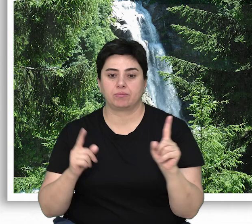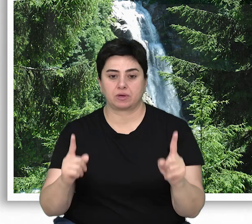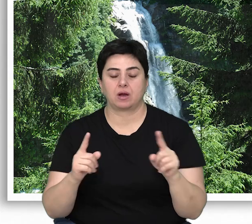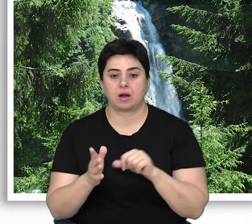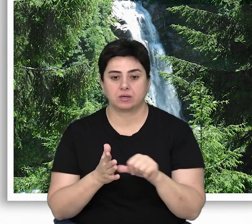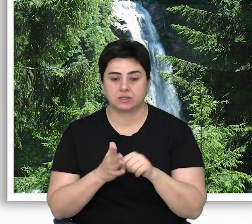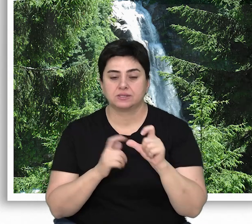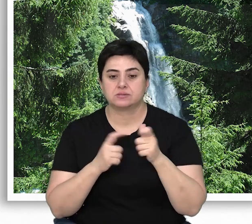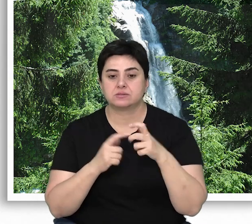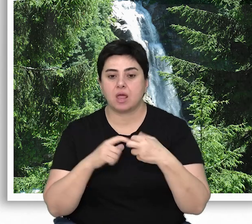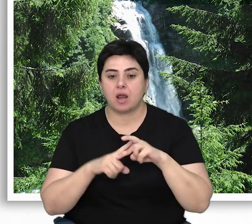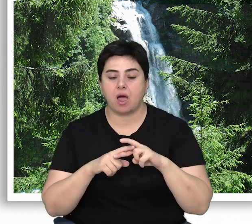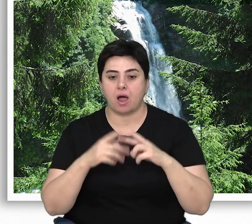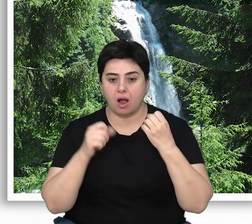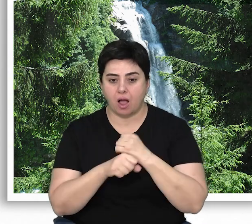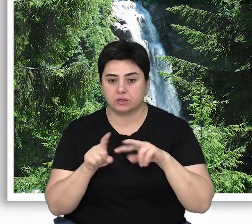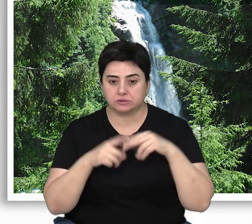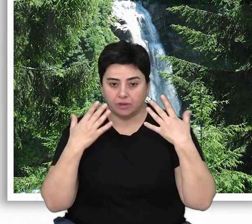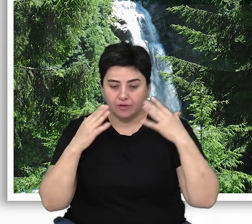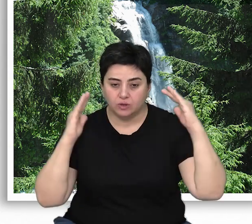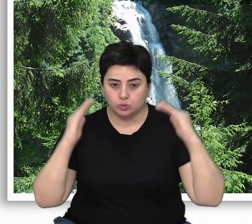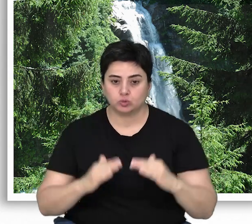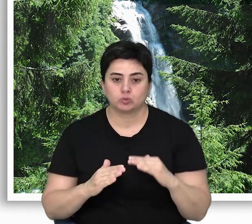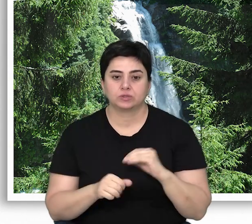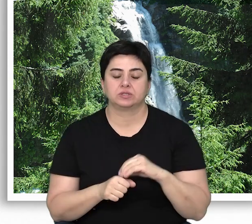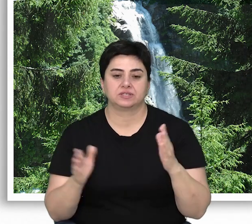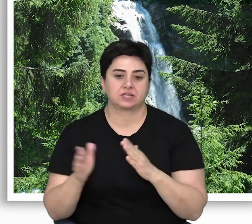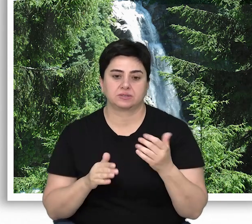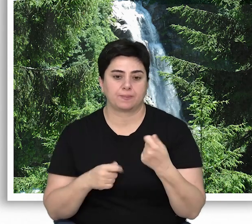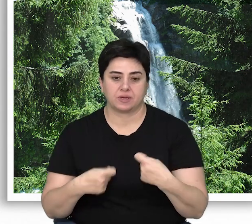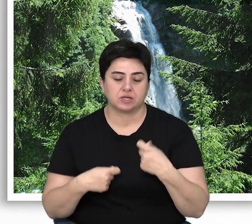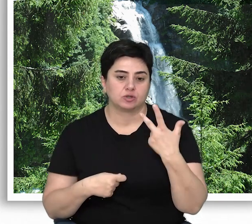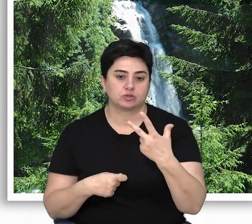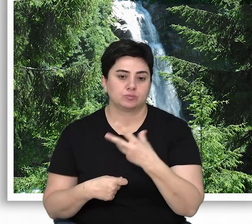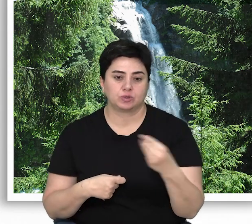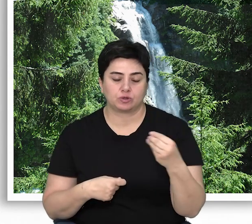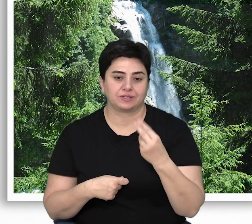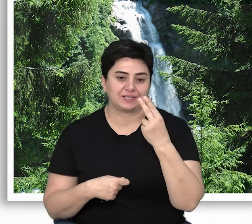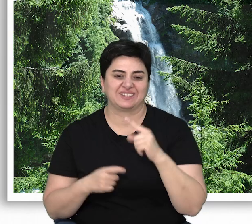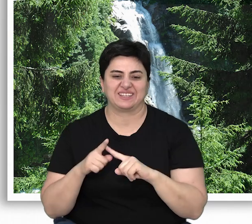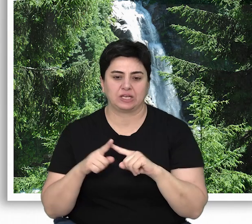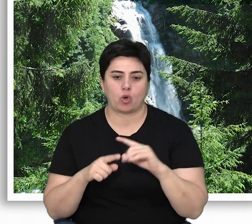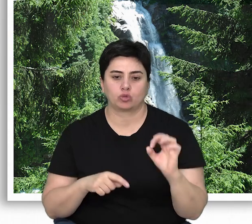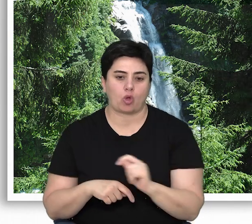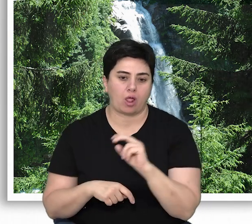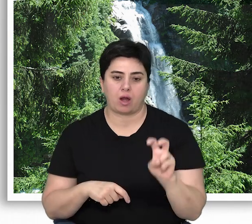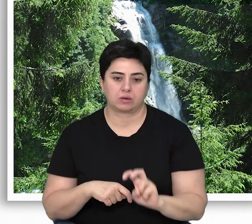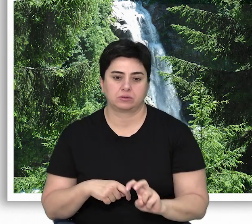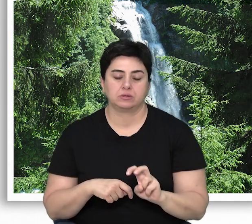arasında sere gazı emisyonlarını yarıya düşürmenin maliyeti yaklaşık 3,7 trilyon dolar.